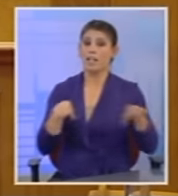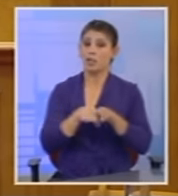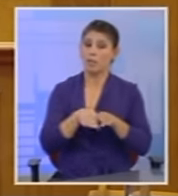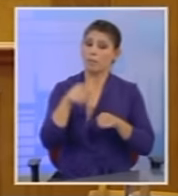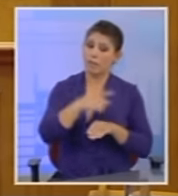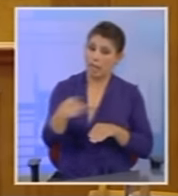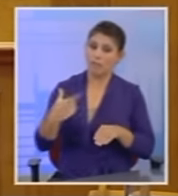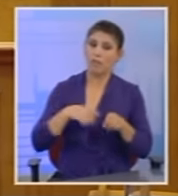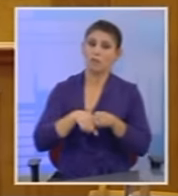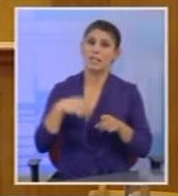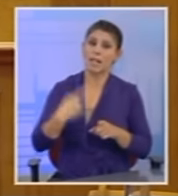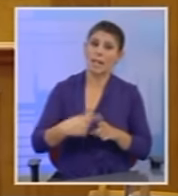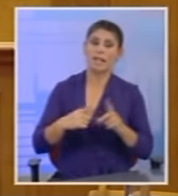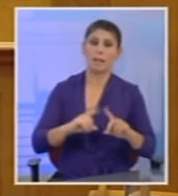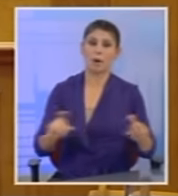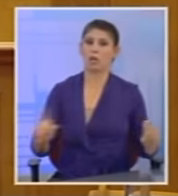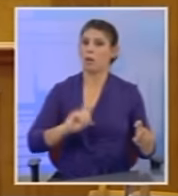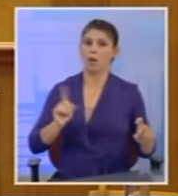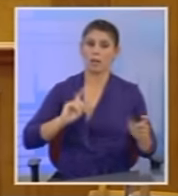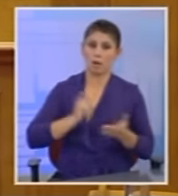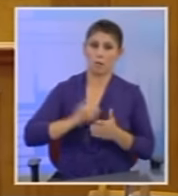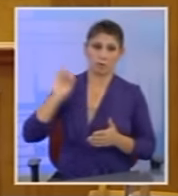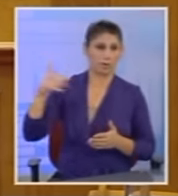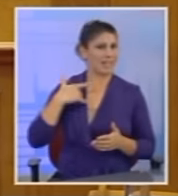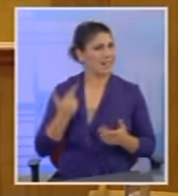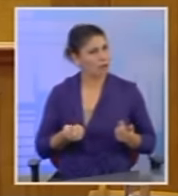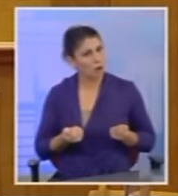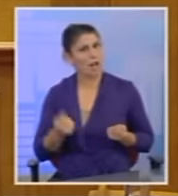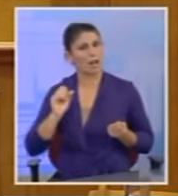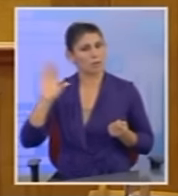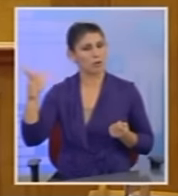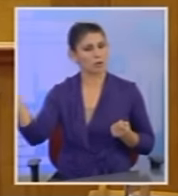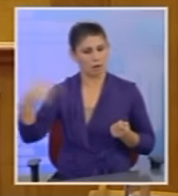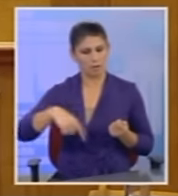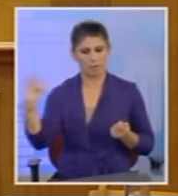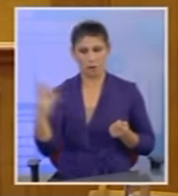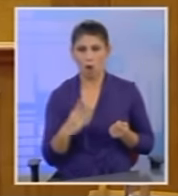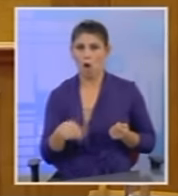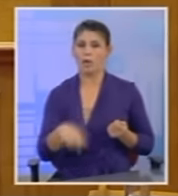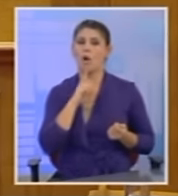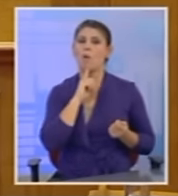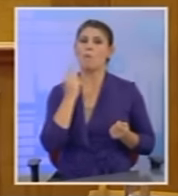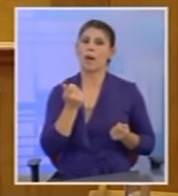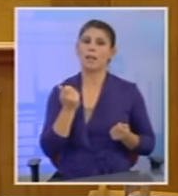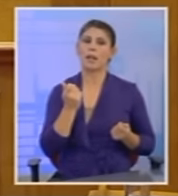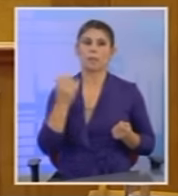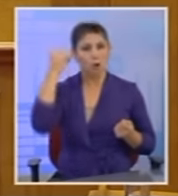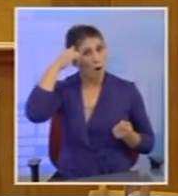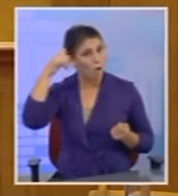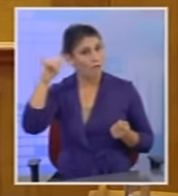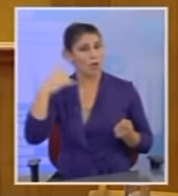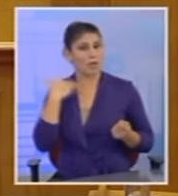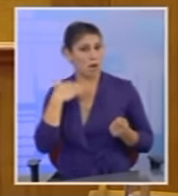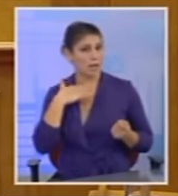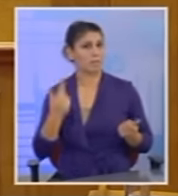φορούν μόνο ελληνικά προϊόντα και όχι εισαγόμενα. Γιατί αν το κάνετε στα εισαγόμενα ξέρετε τι γίνεται. Έρχεται κάποιος από την Τρόικα όπως έγινε με το βοδινό κρέας που είναι